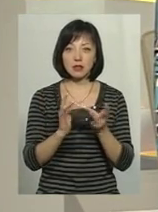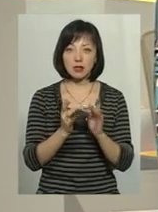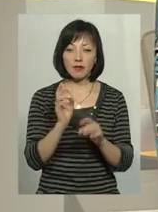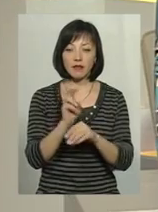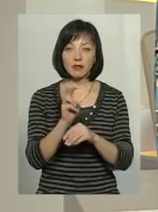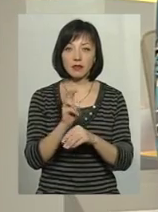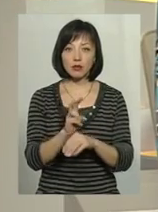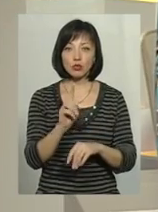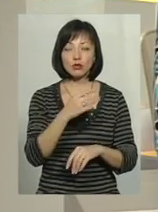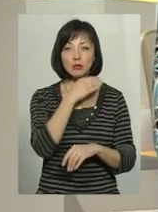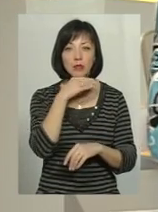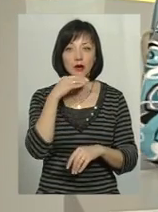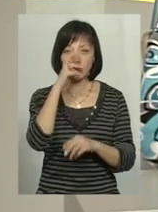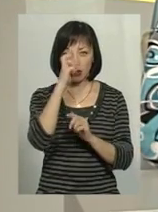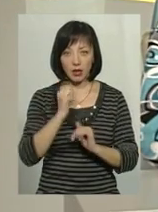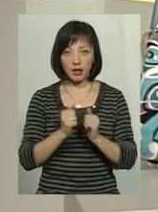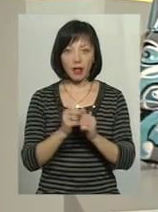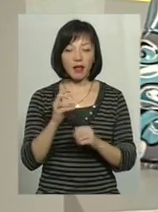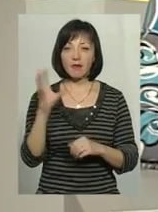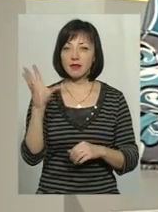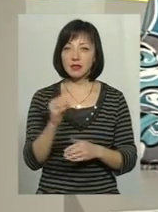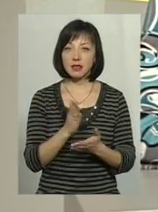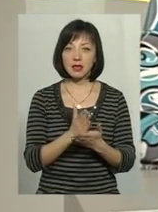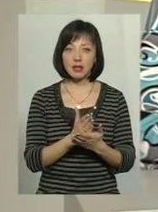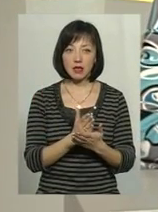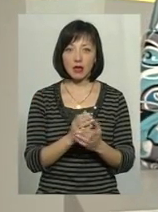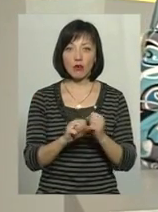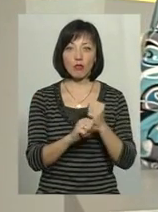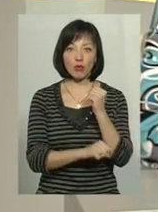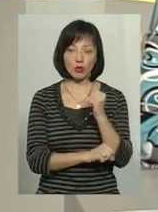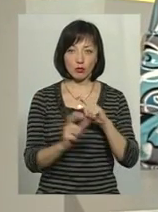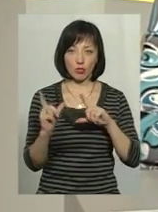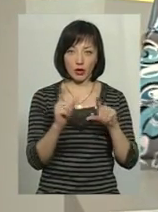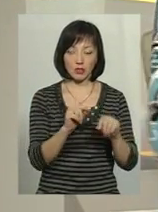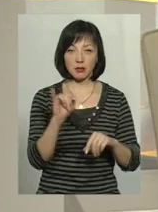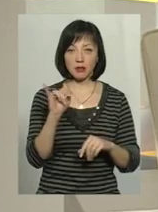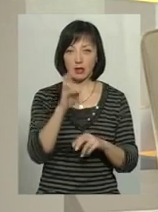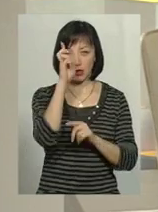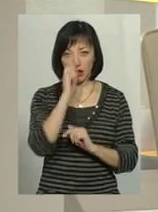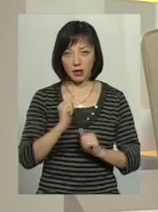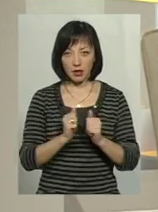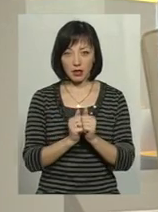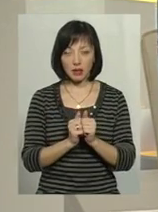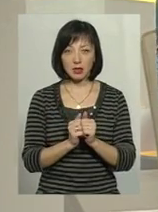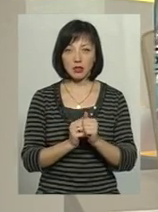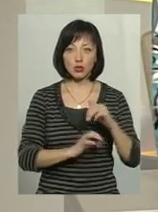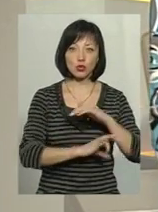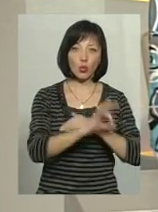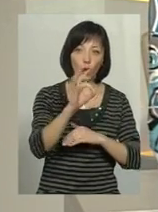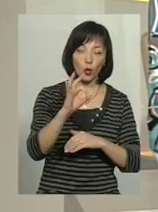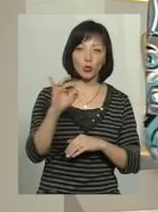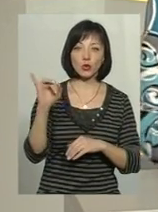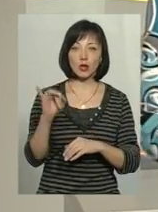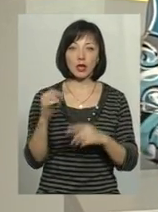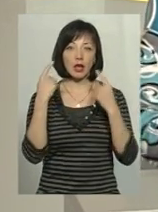відвідують дуже багато країн, і не всі вони є робочими поїздками. І країни Сходу, і